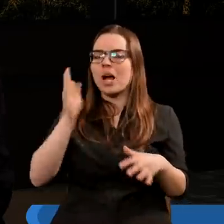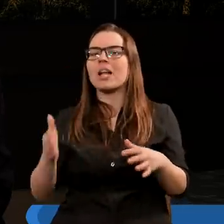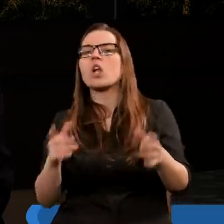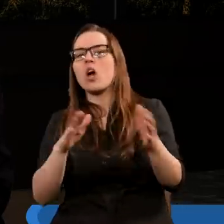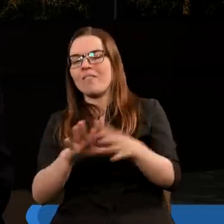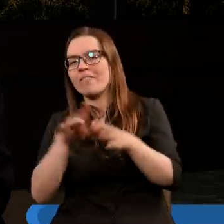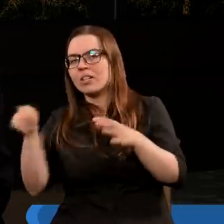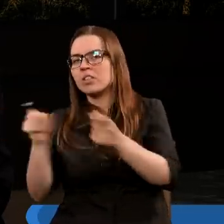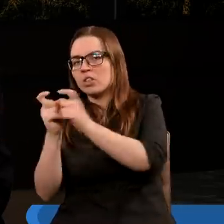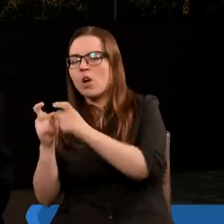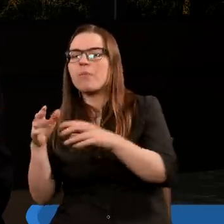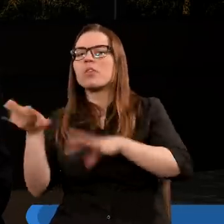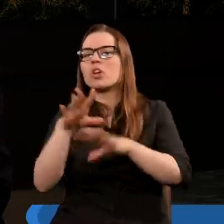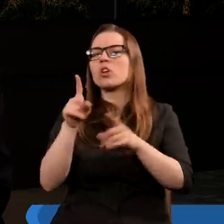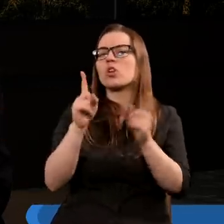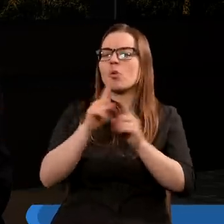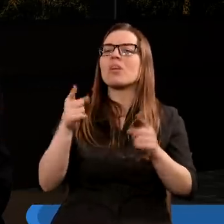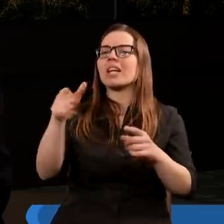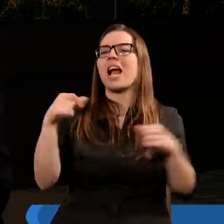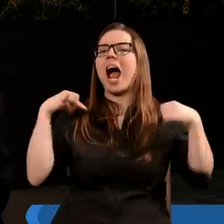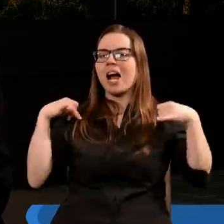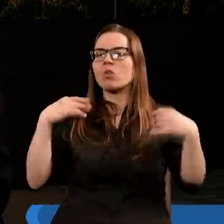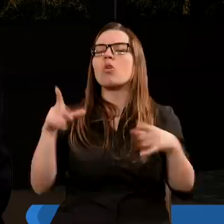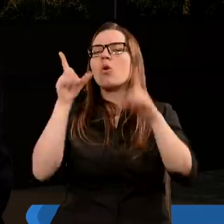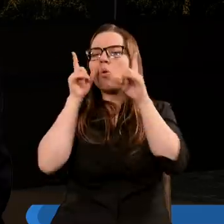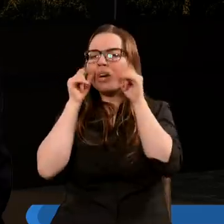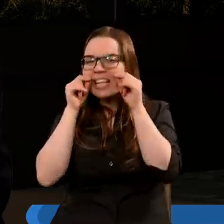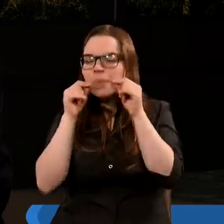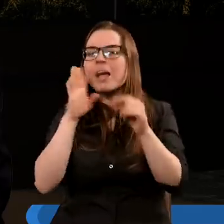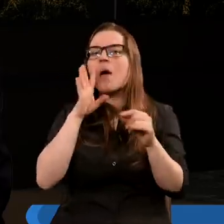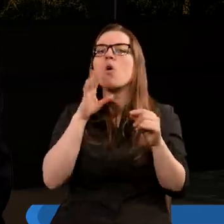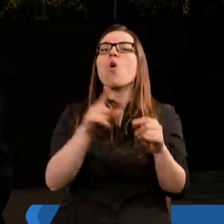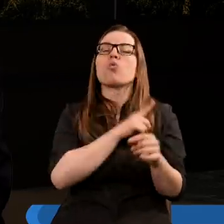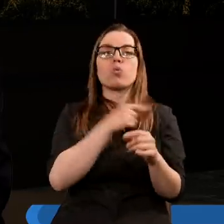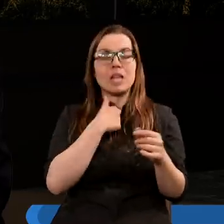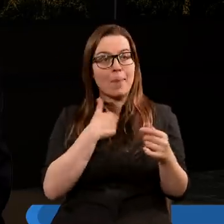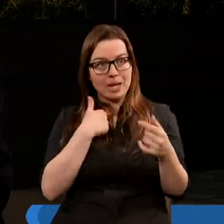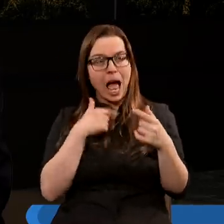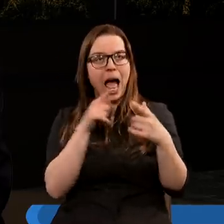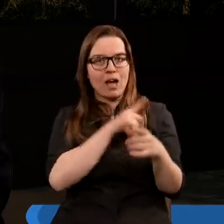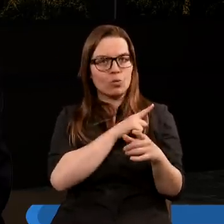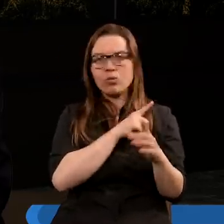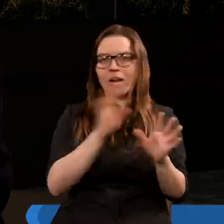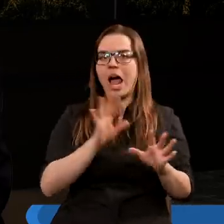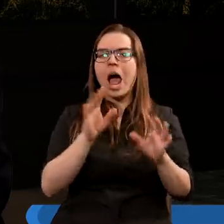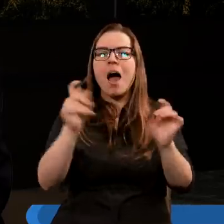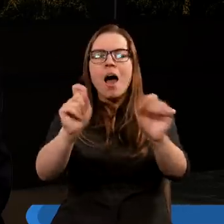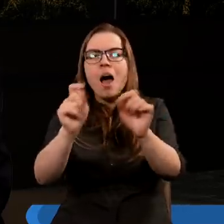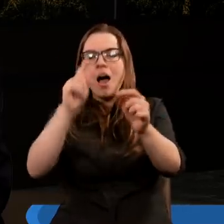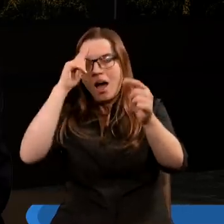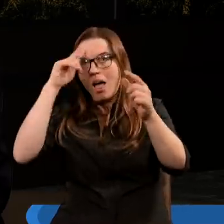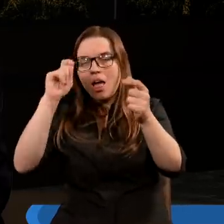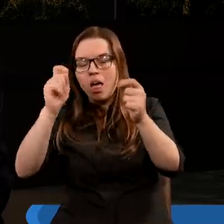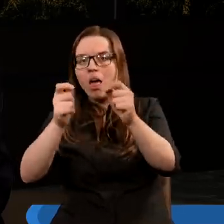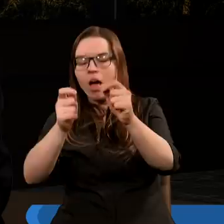opozycji do tego, co zwiastują Trzej Aniołowie, czyli usypiają czujność. Po prostu powodują, że